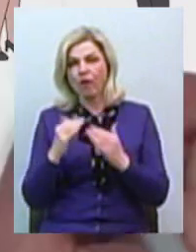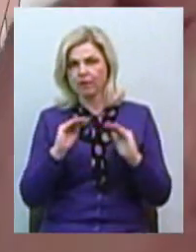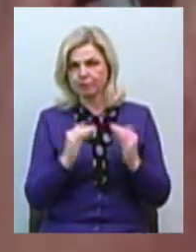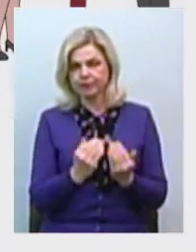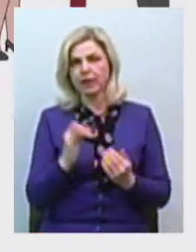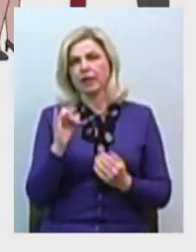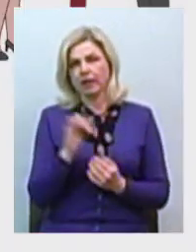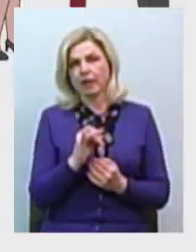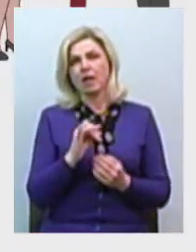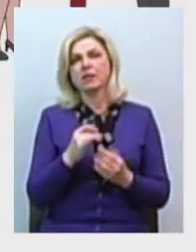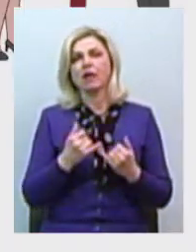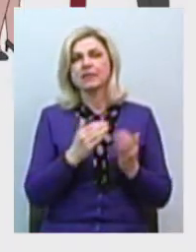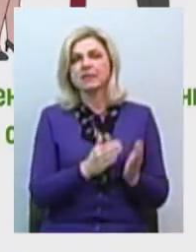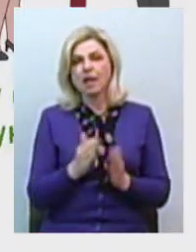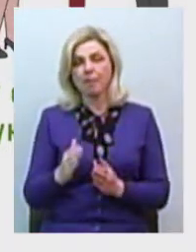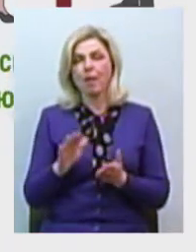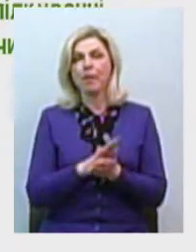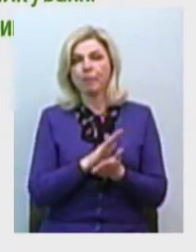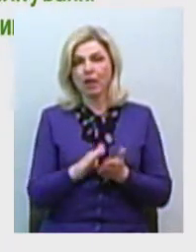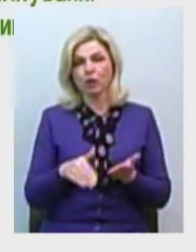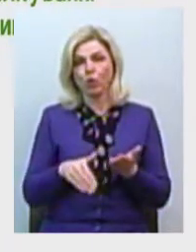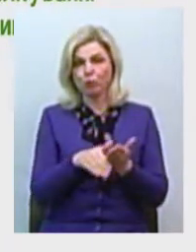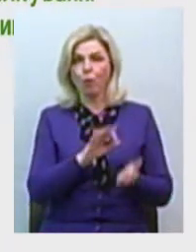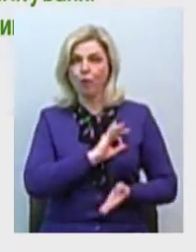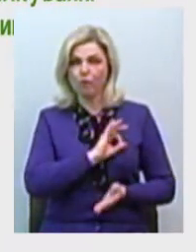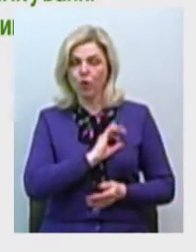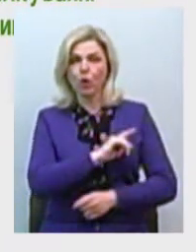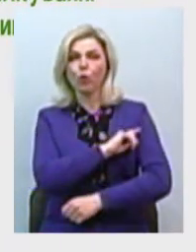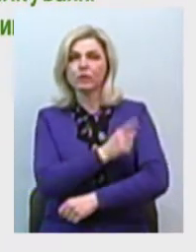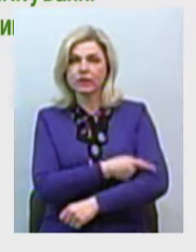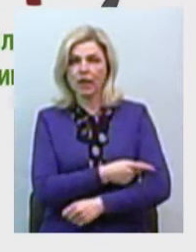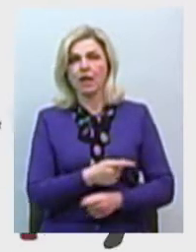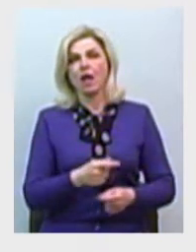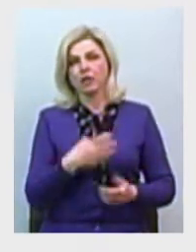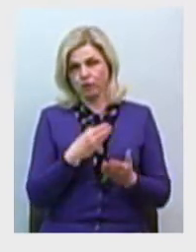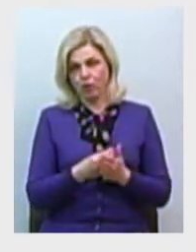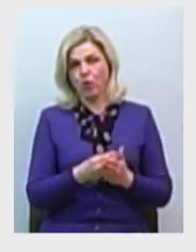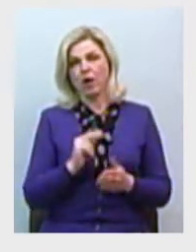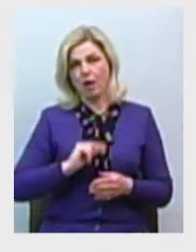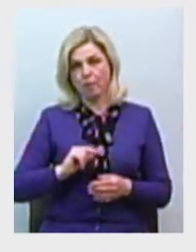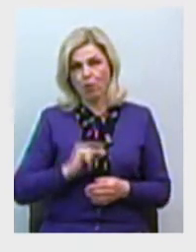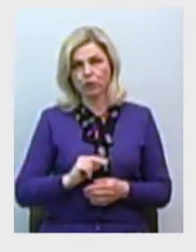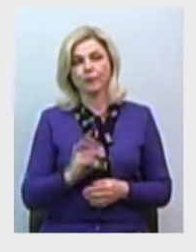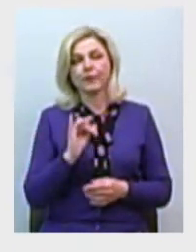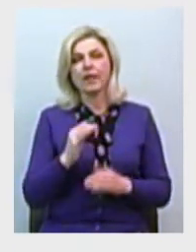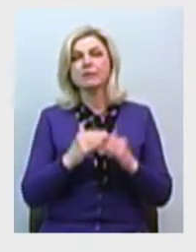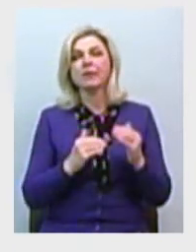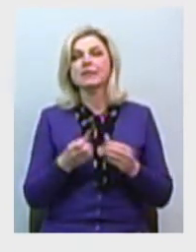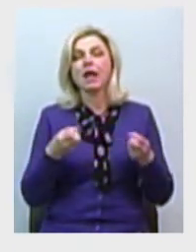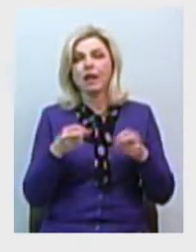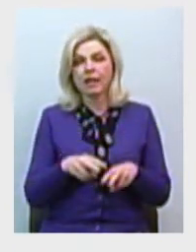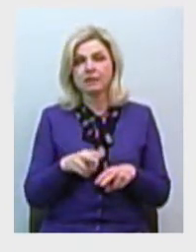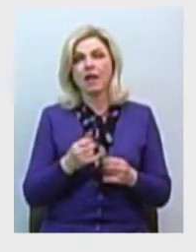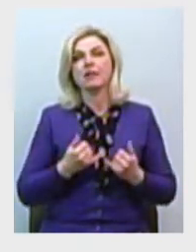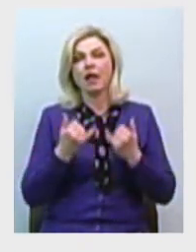надання безоплатної правової допомоги посилила роботу своїх дистанційних сервісів. Фахівці системи надання безоплатної